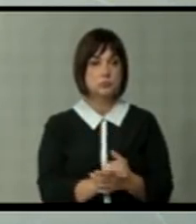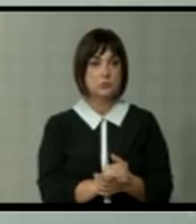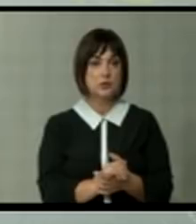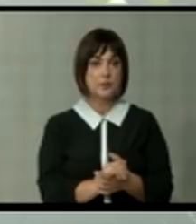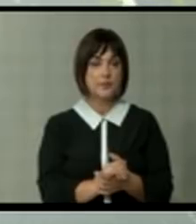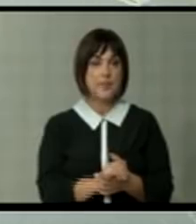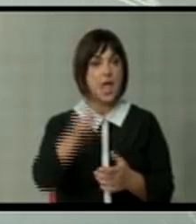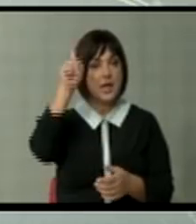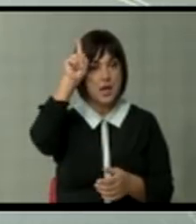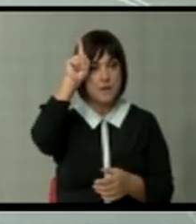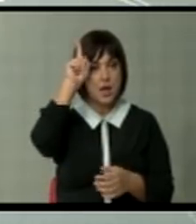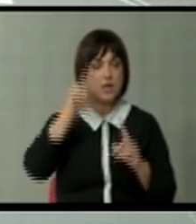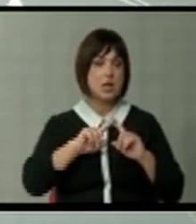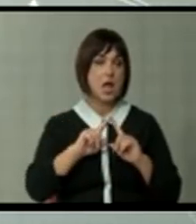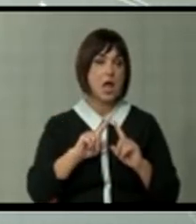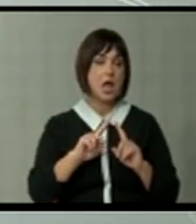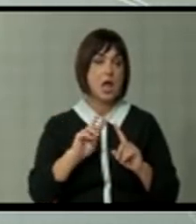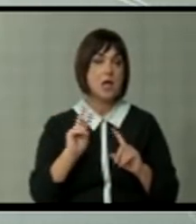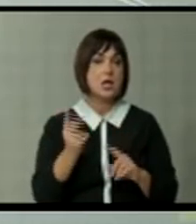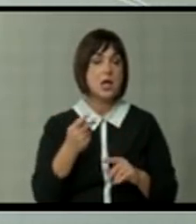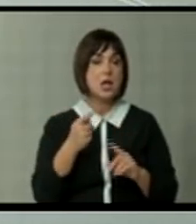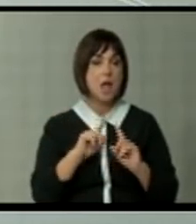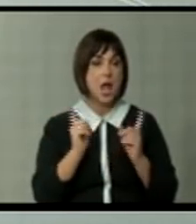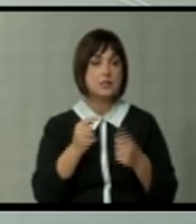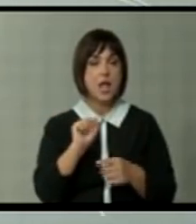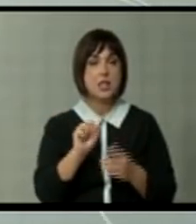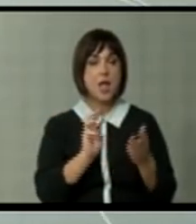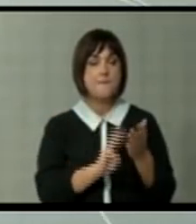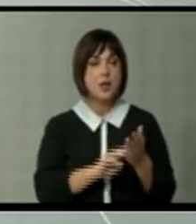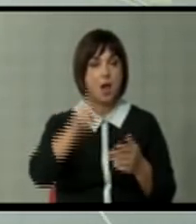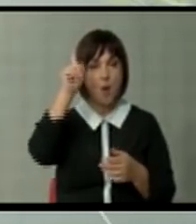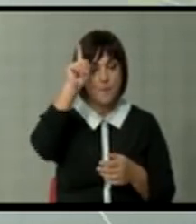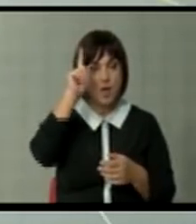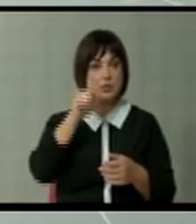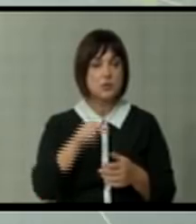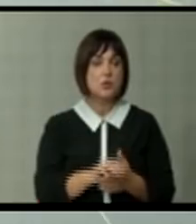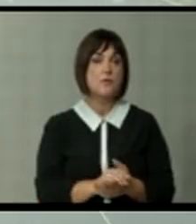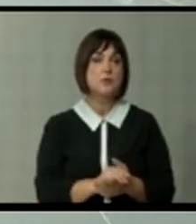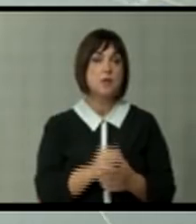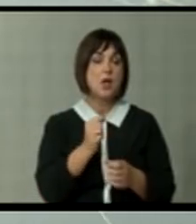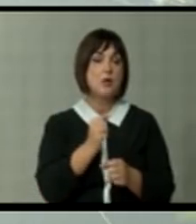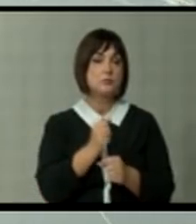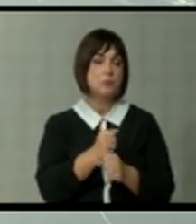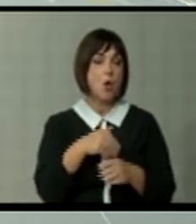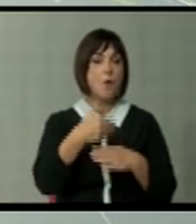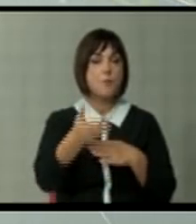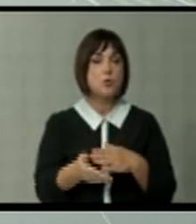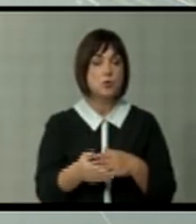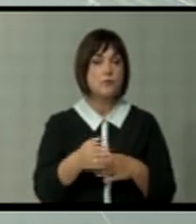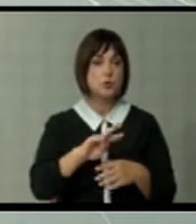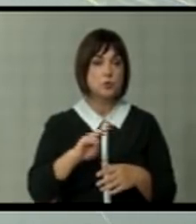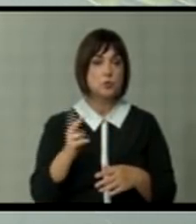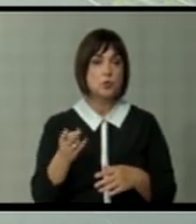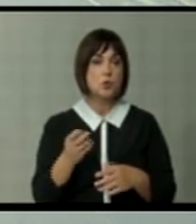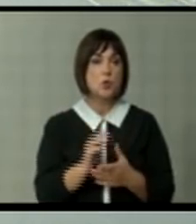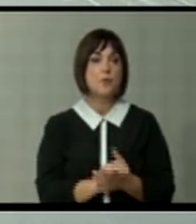германска канцеларка како Белин белински процес, тоа тоа утрсти така на